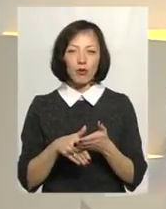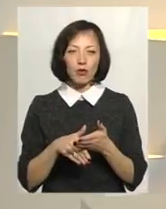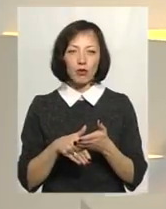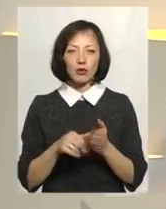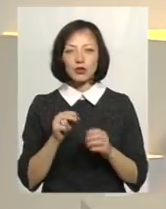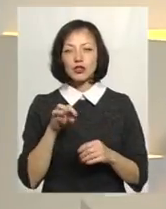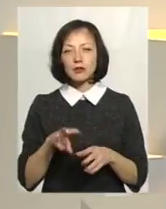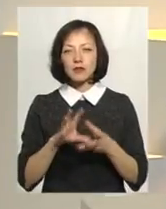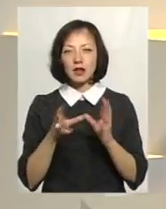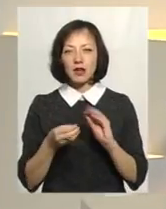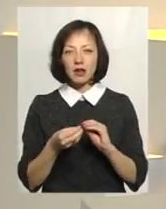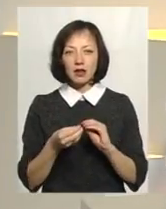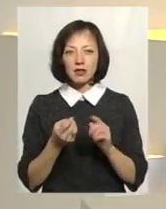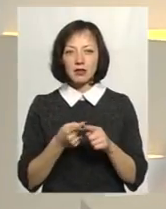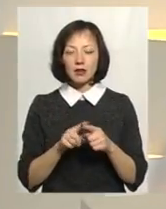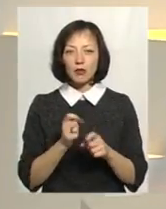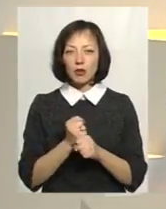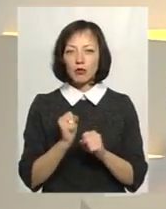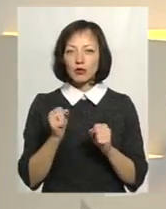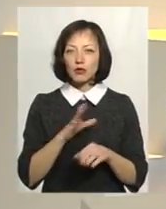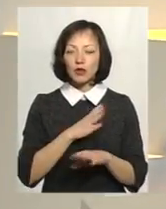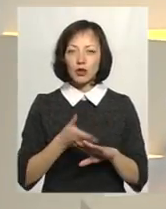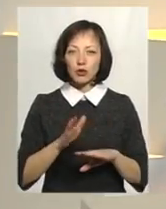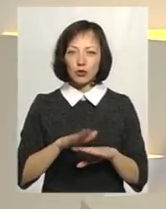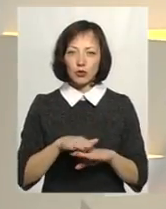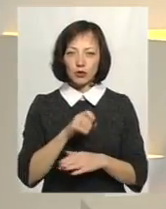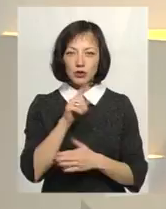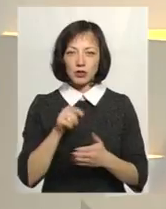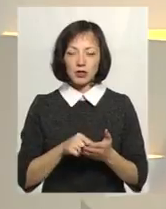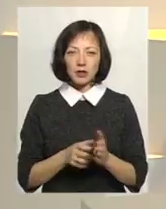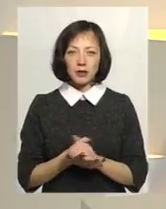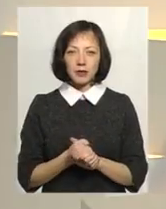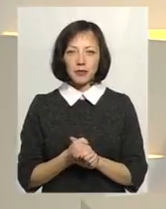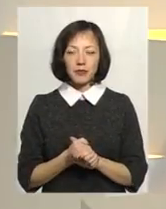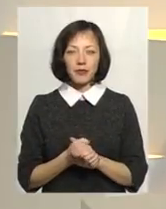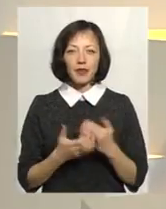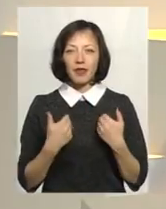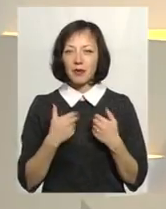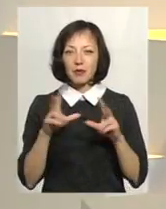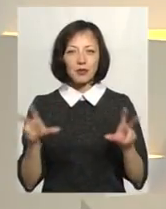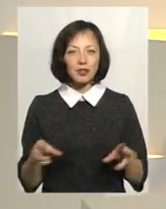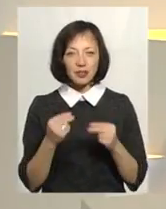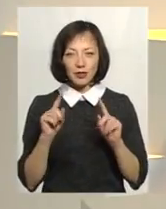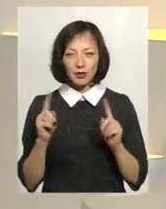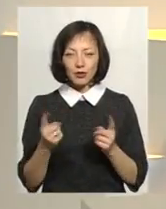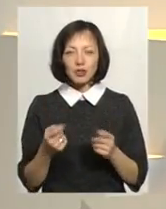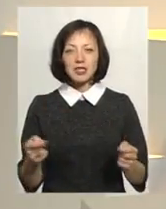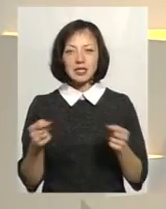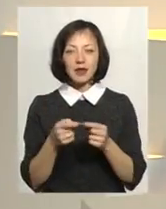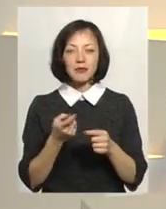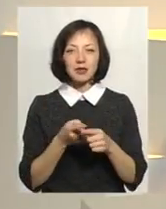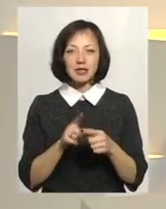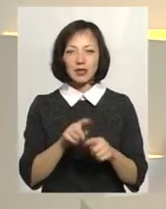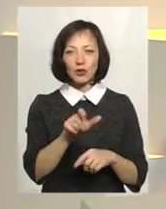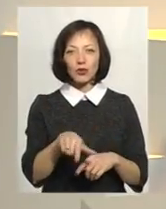Чим взагалі вас вразила ця робота? Можливо, були якісь труднощі? Нам дуже пощастило, тому що саме ці